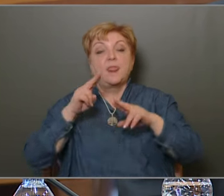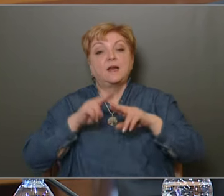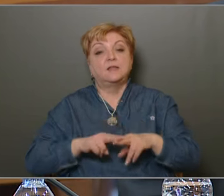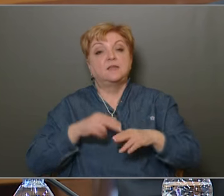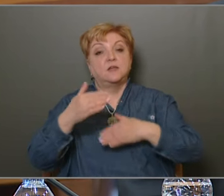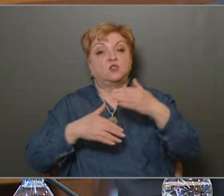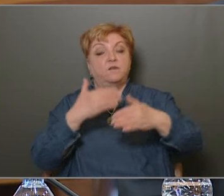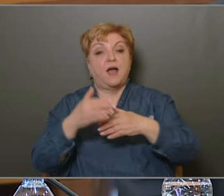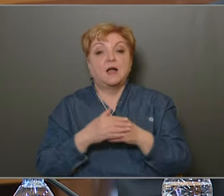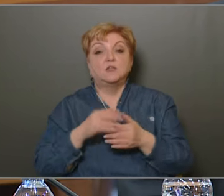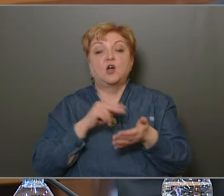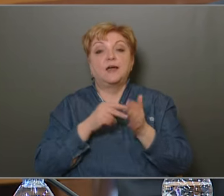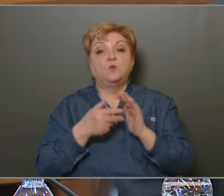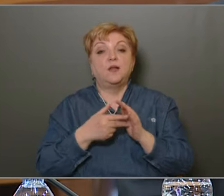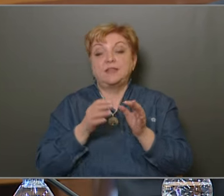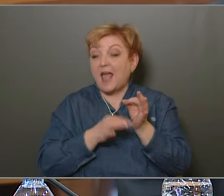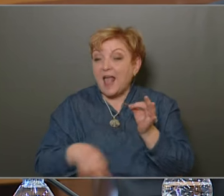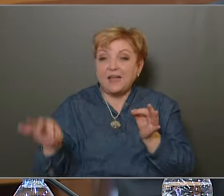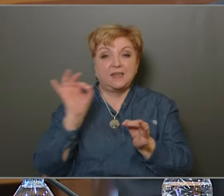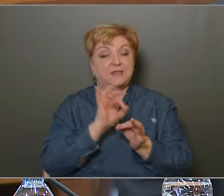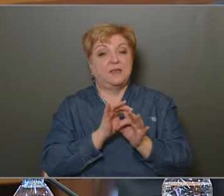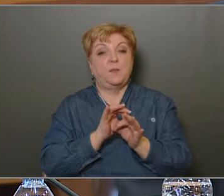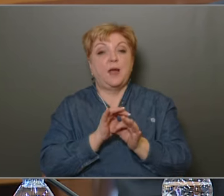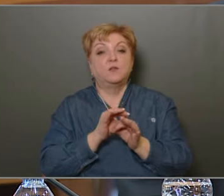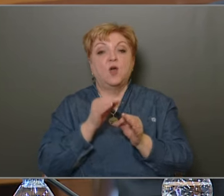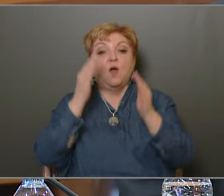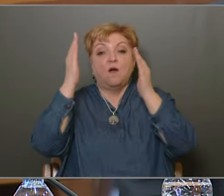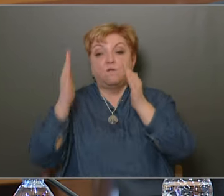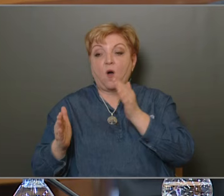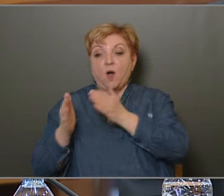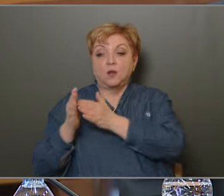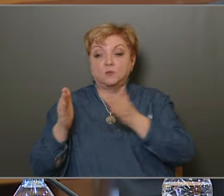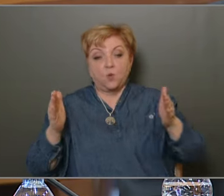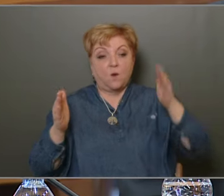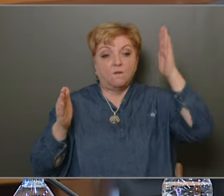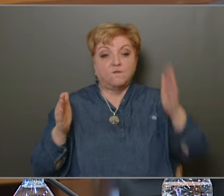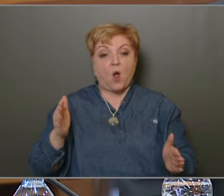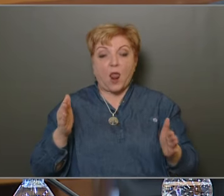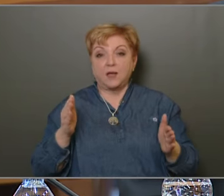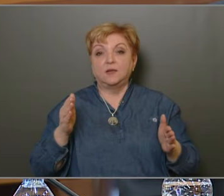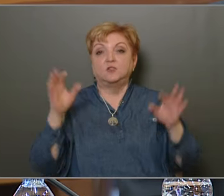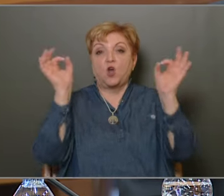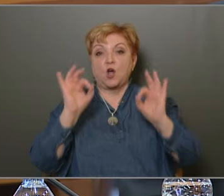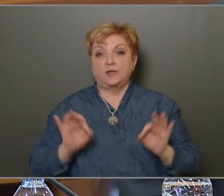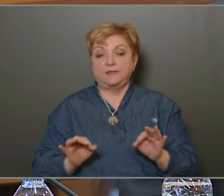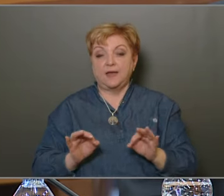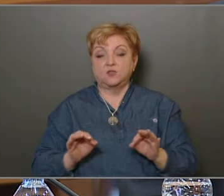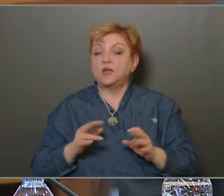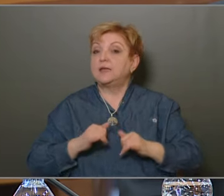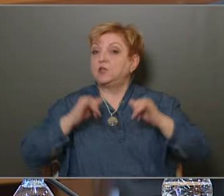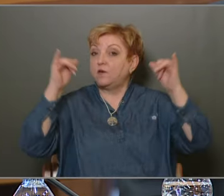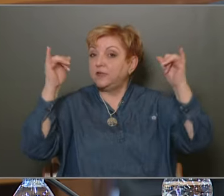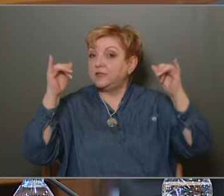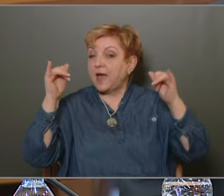rendszeressé váltak a kerület egészében a fartól falig takarítások. Ezek jelentősen